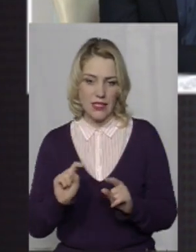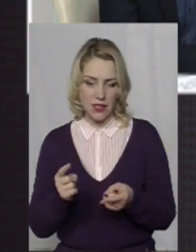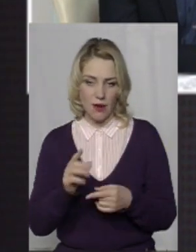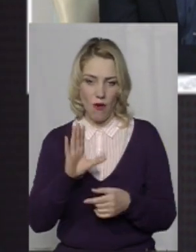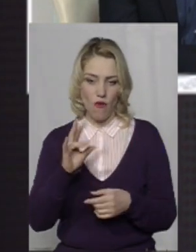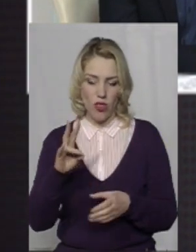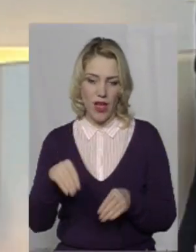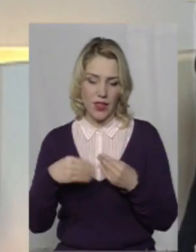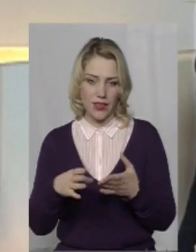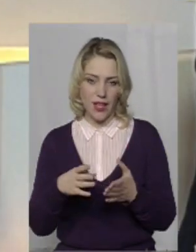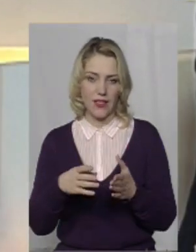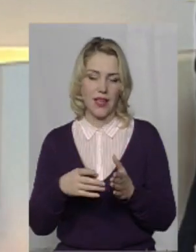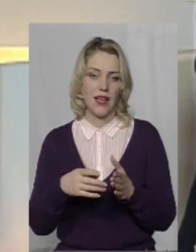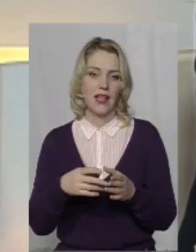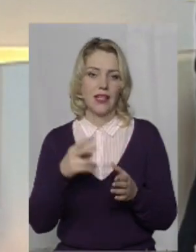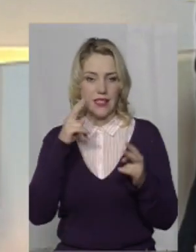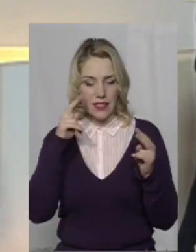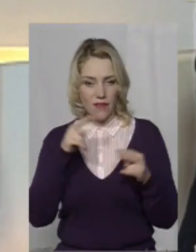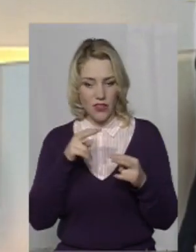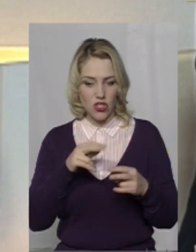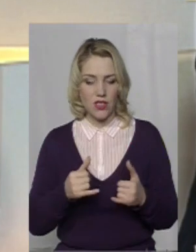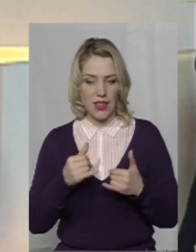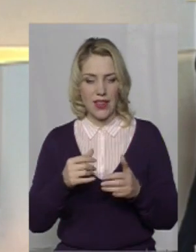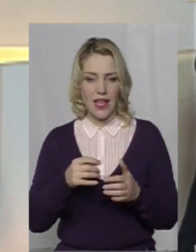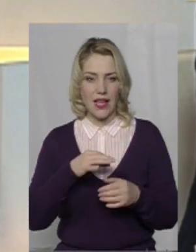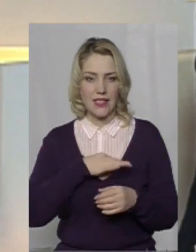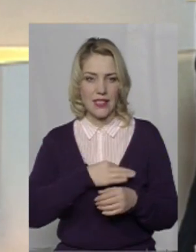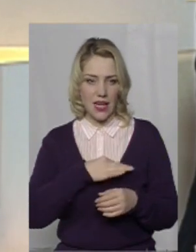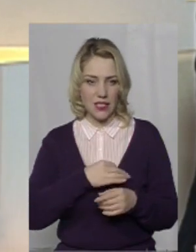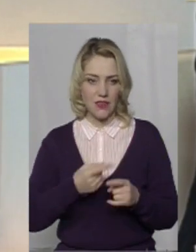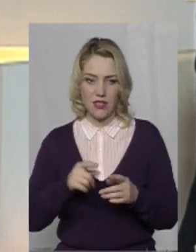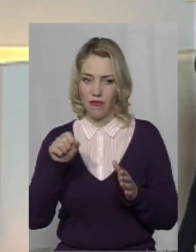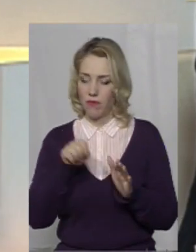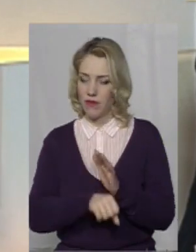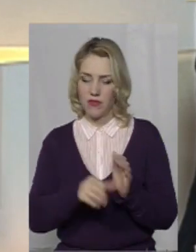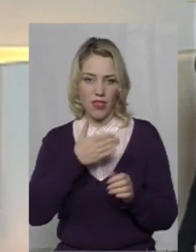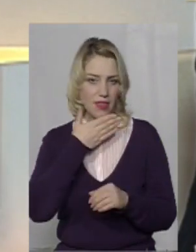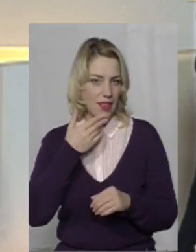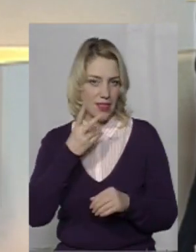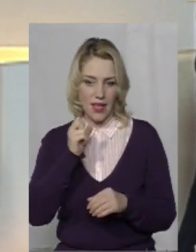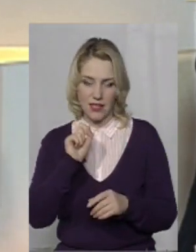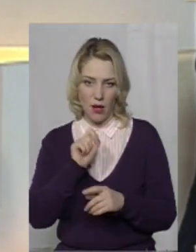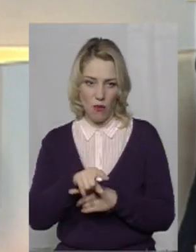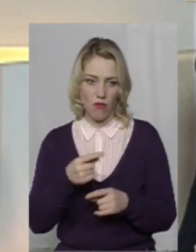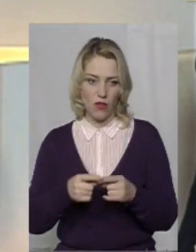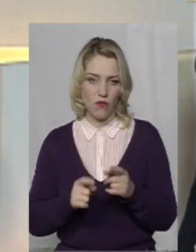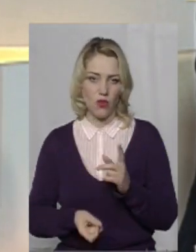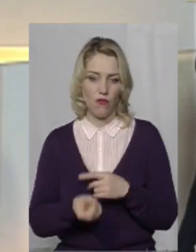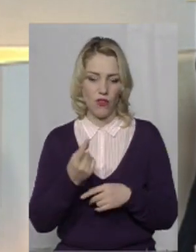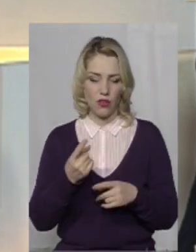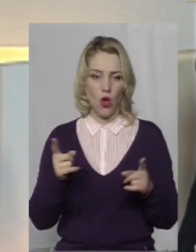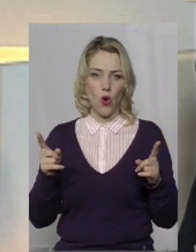вона надавала і надає свідчення для слідства, вбивство це не на замовлення, воно виникло